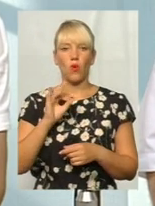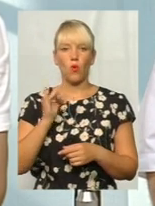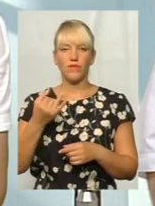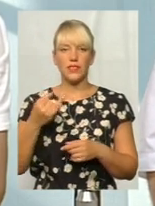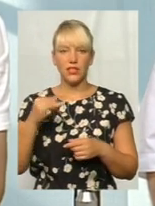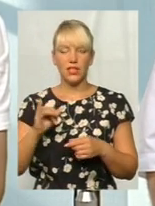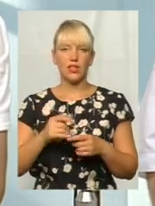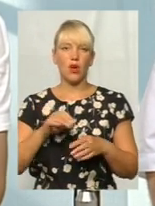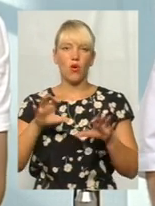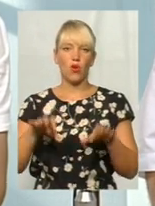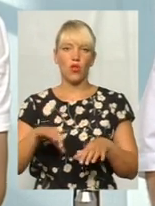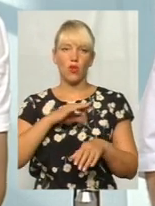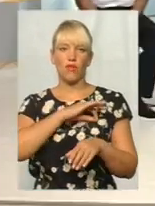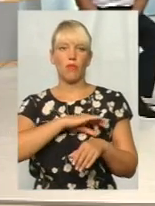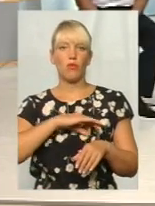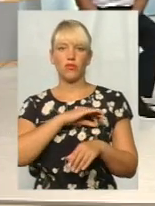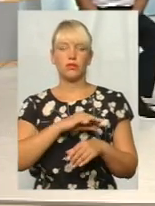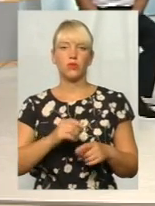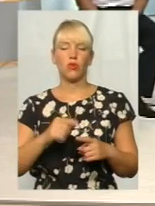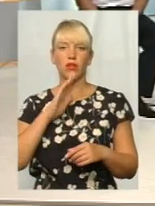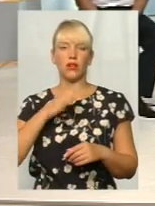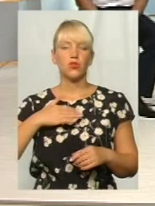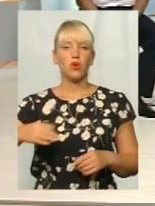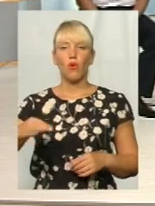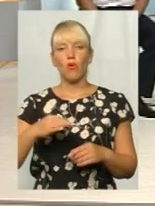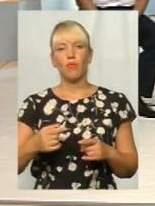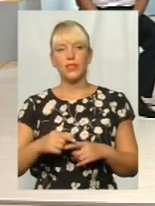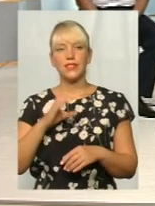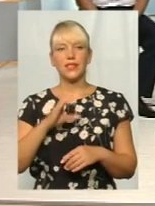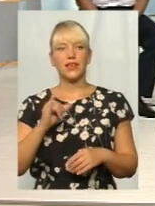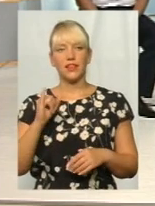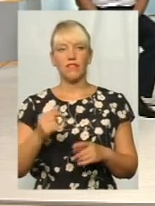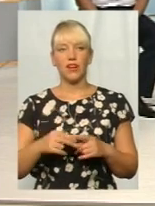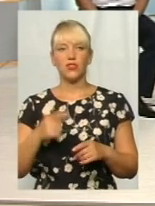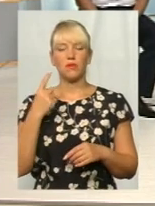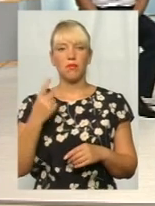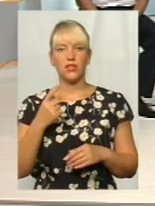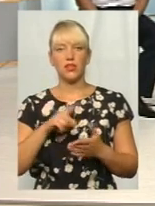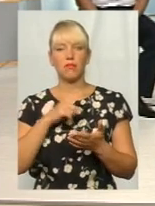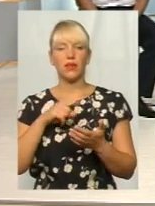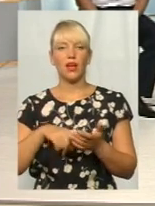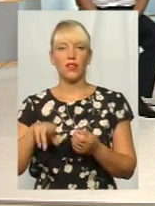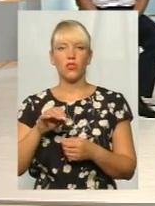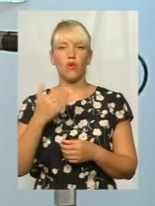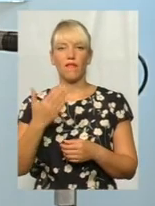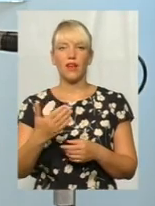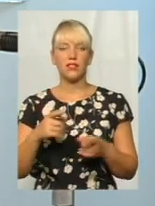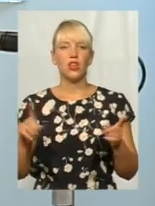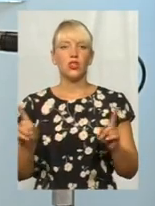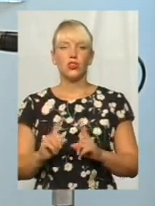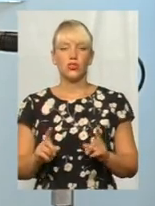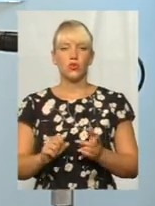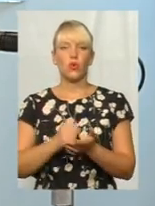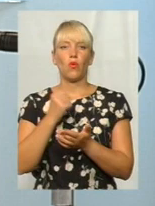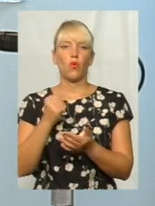Хмельницькій області. Доброго здоров'я, шановні гості. Сергій Іванович, перше запитання все-таки до вас. Що ухвалили депутати